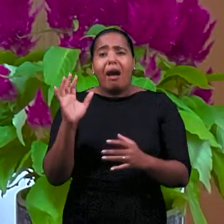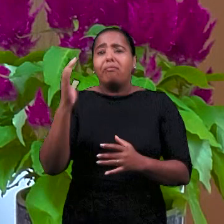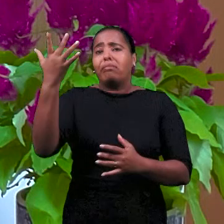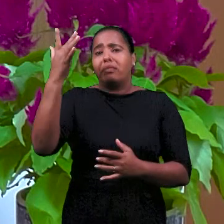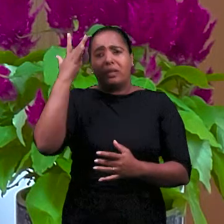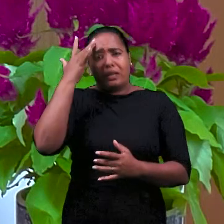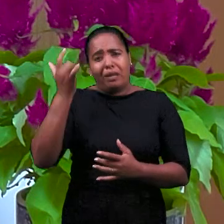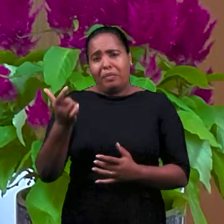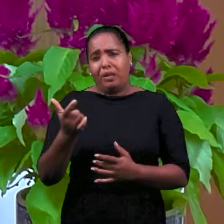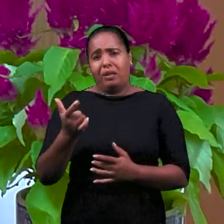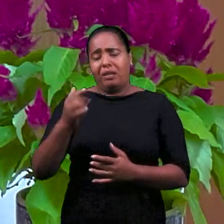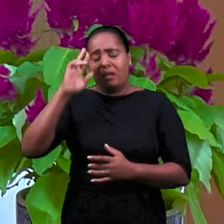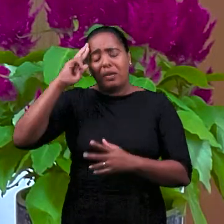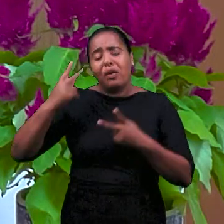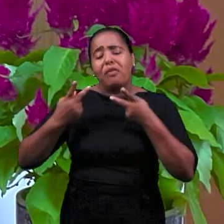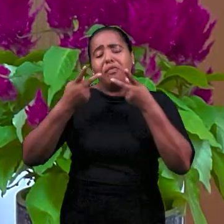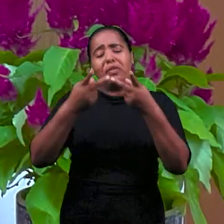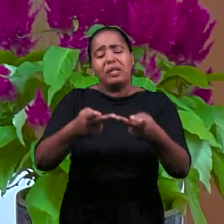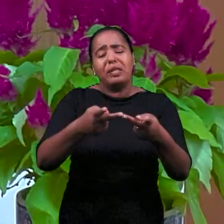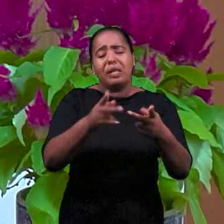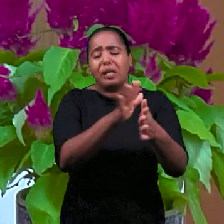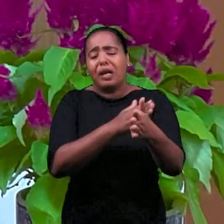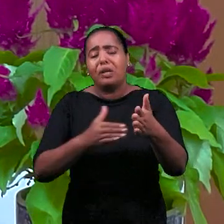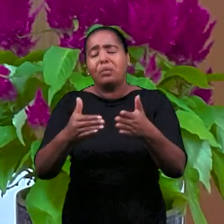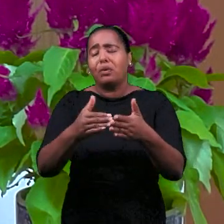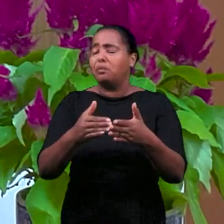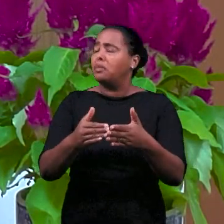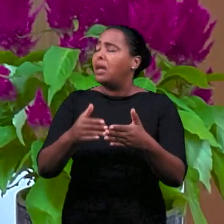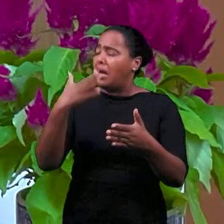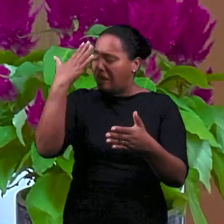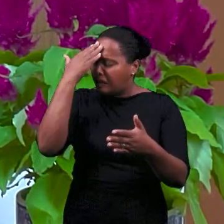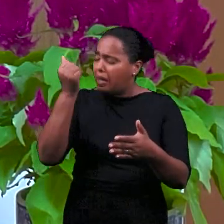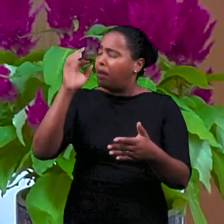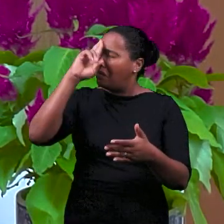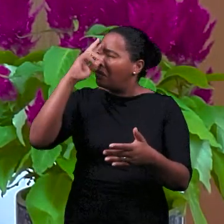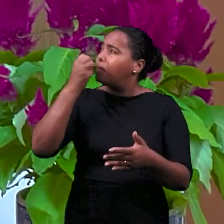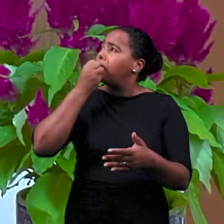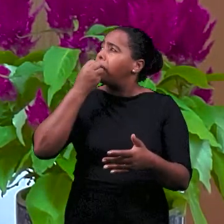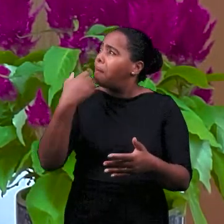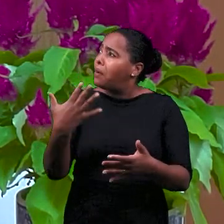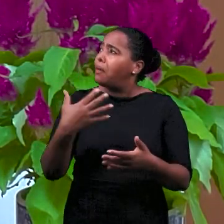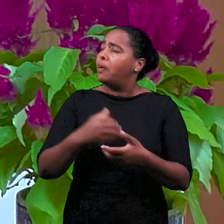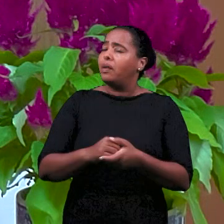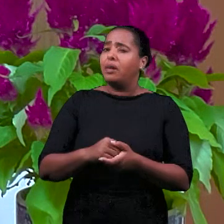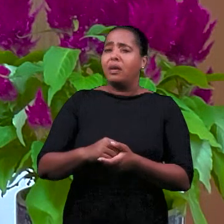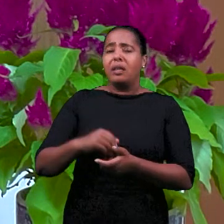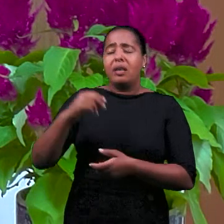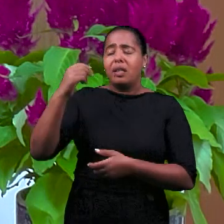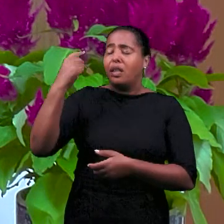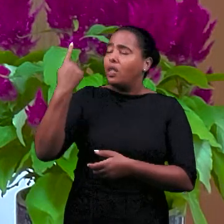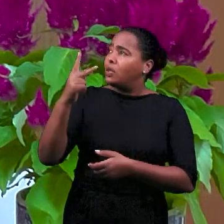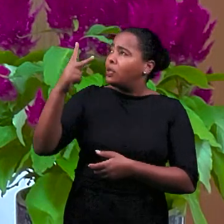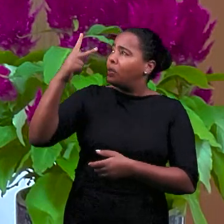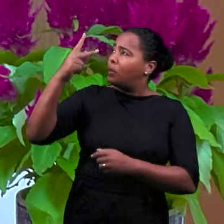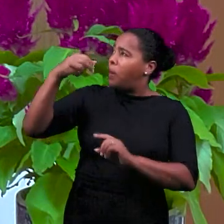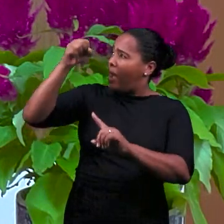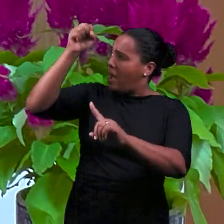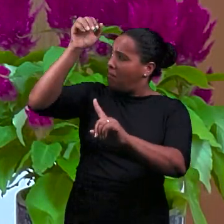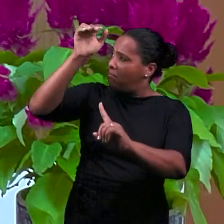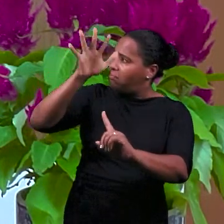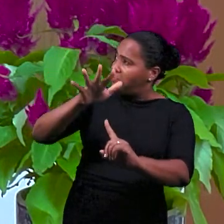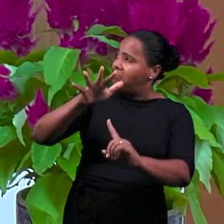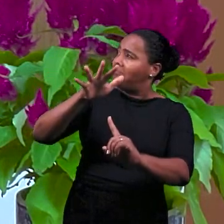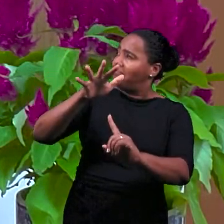Господь, коснись их, прикоснись ко всем, потому что Ты благой Бог. И благодать Твоя, она